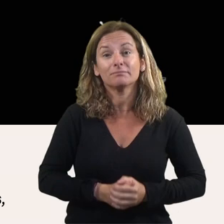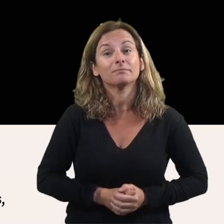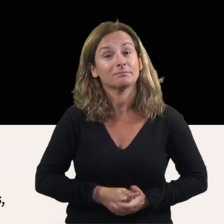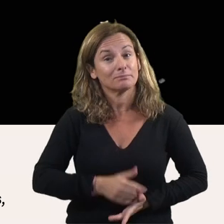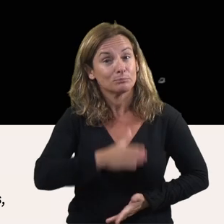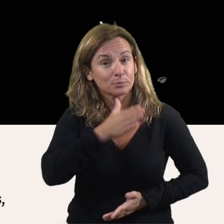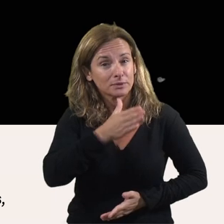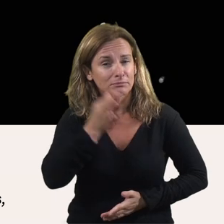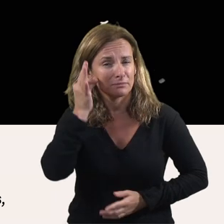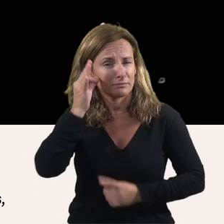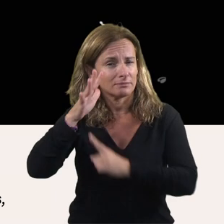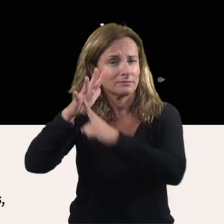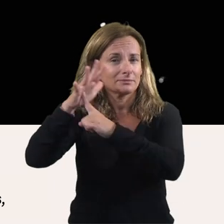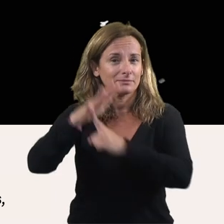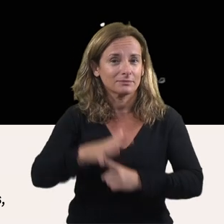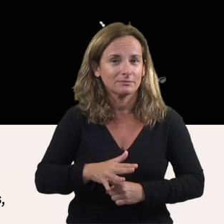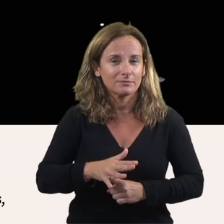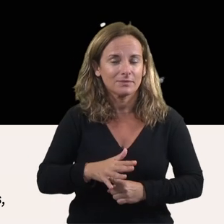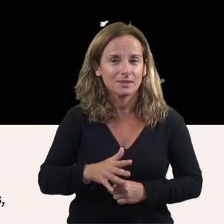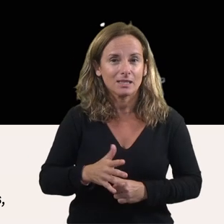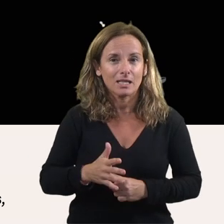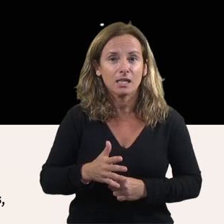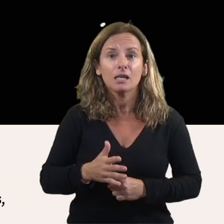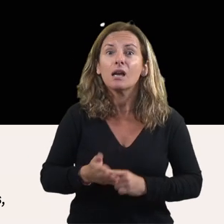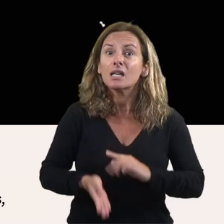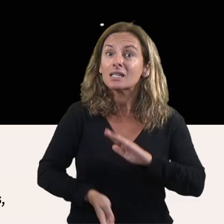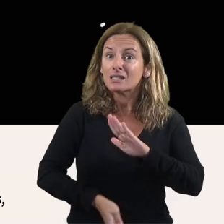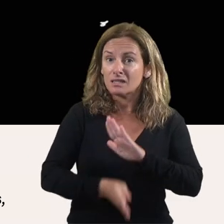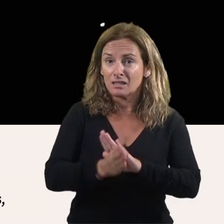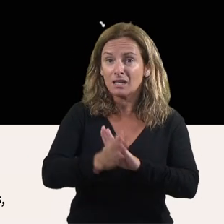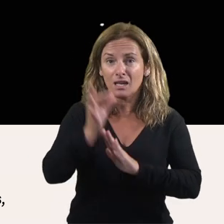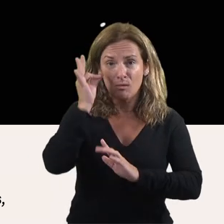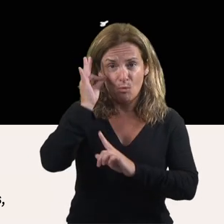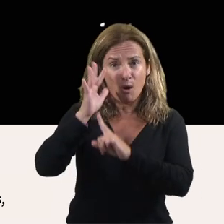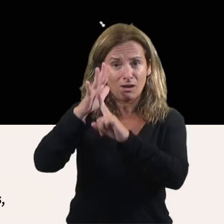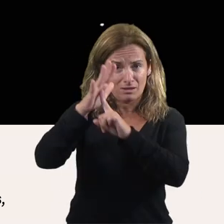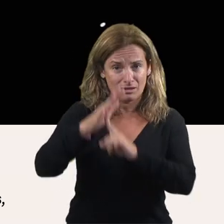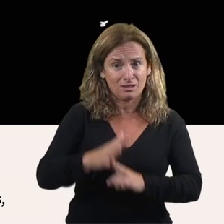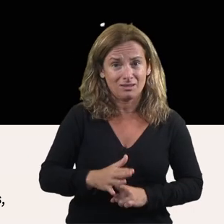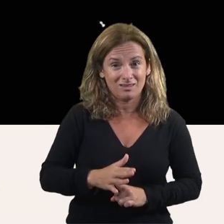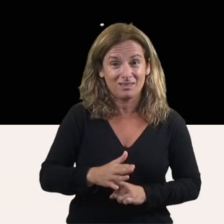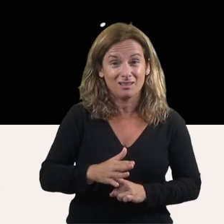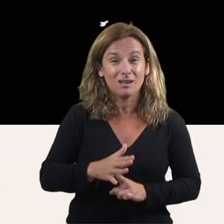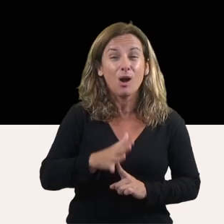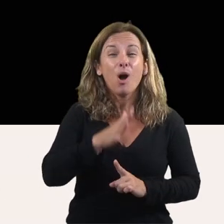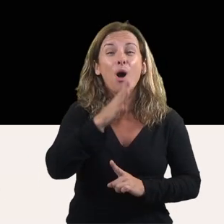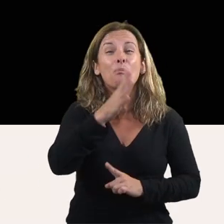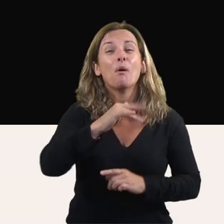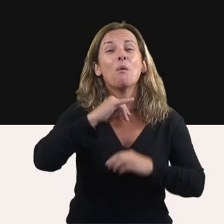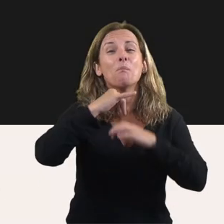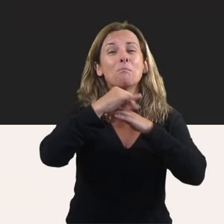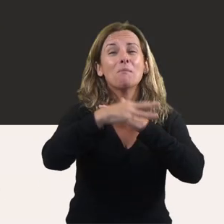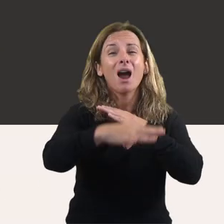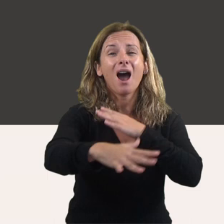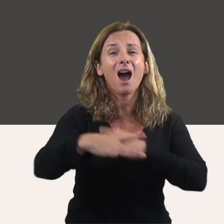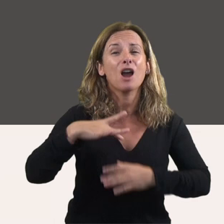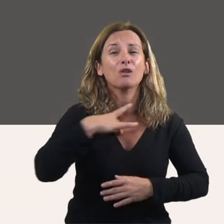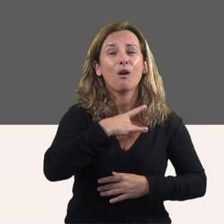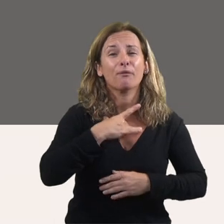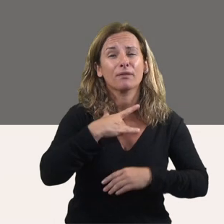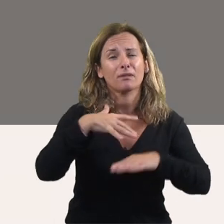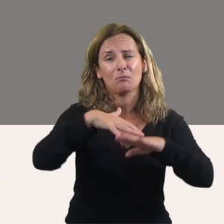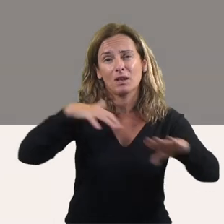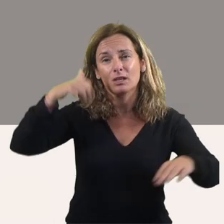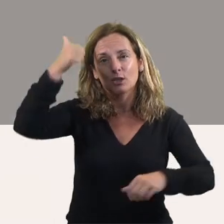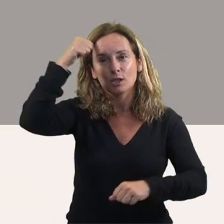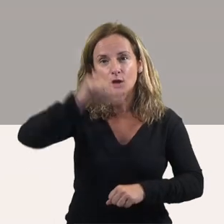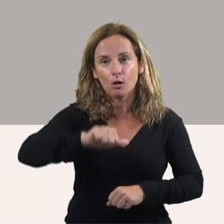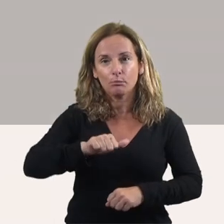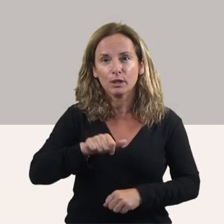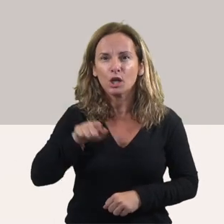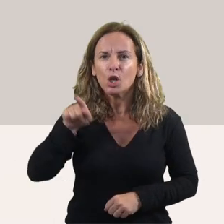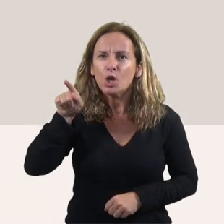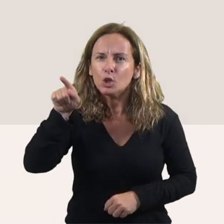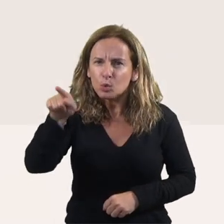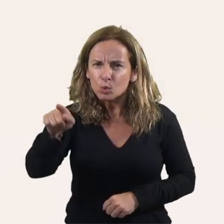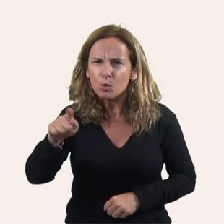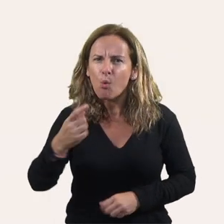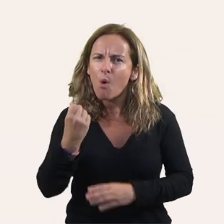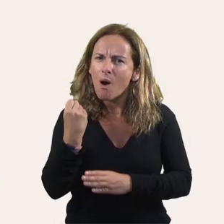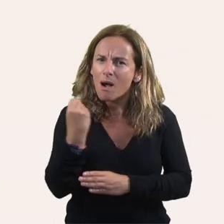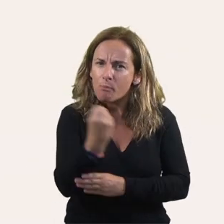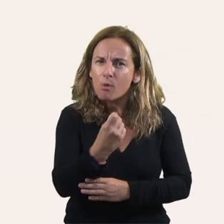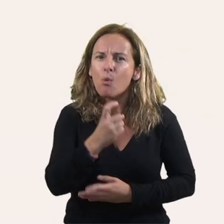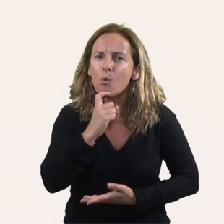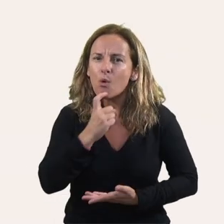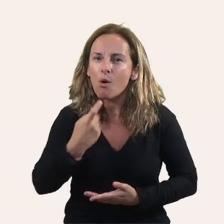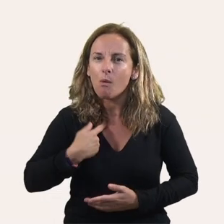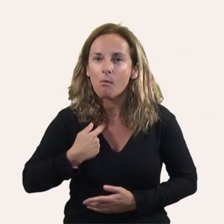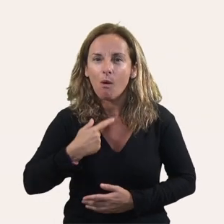És a les teves mans, reconeixer les discriminacions que han patit les dones i que encara pateixen per ser part de les diferents professions de